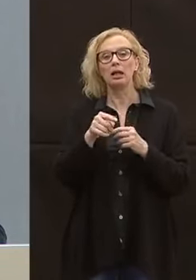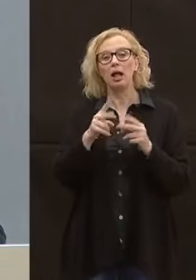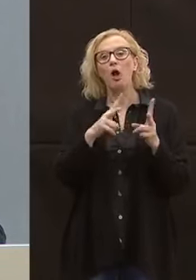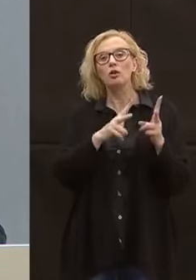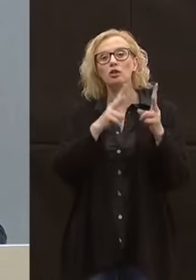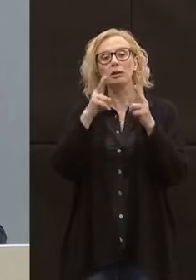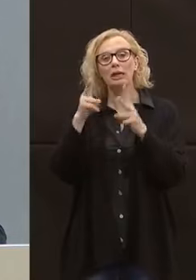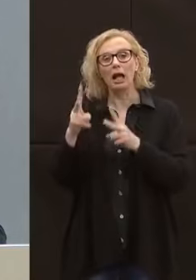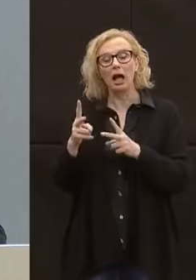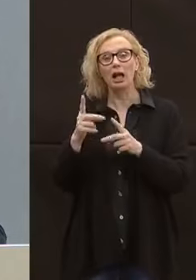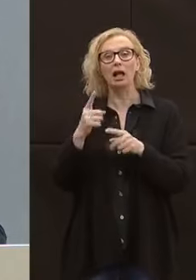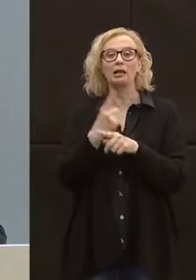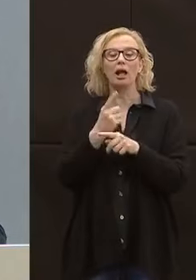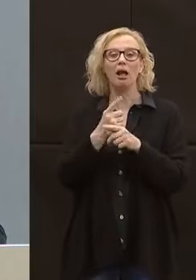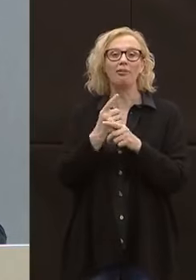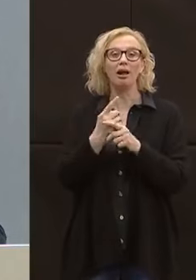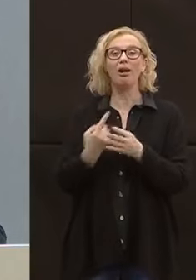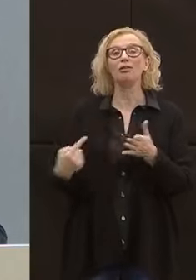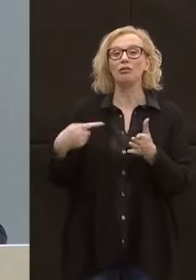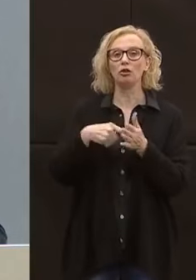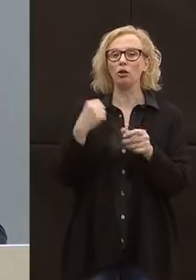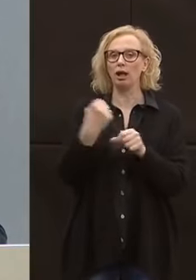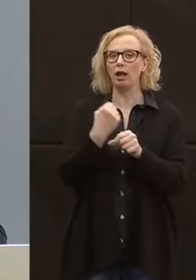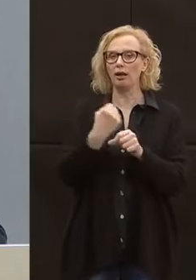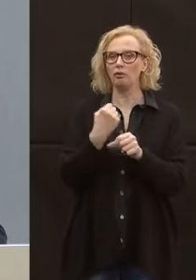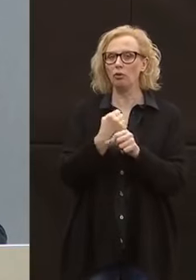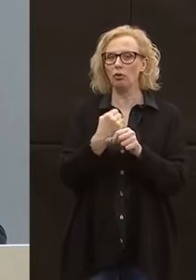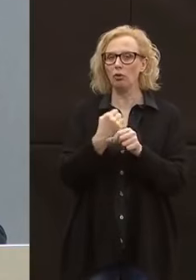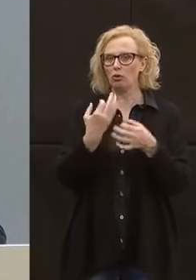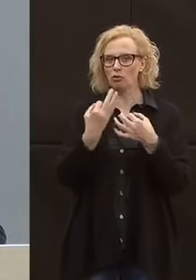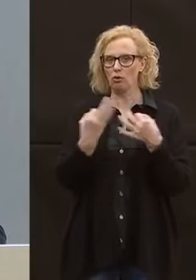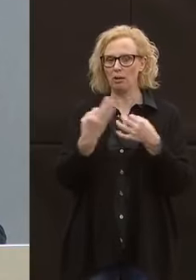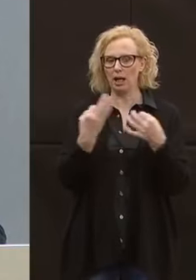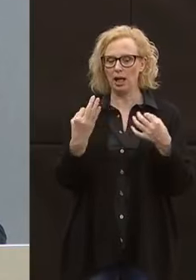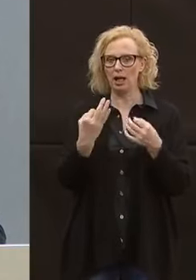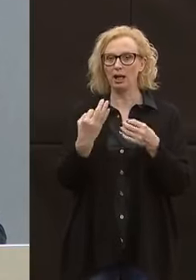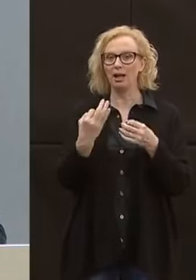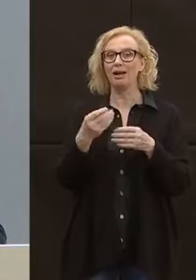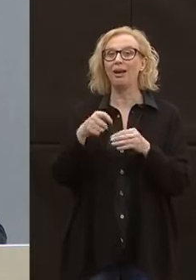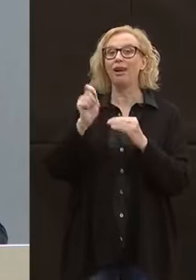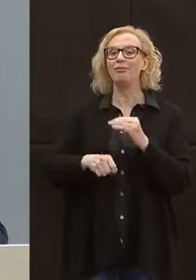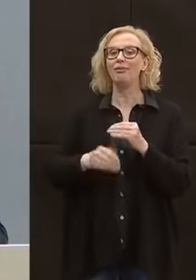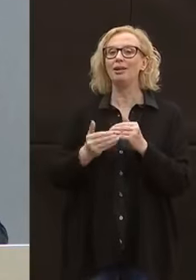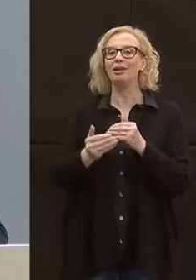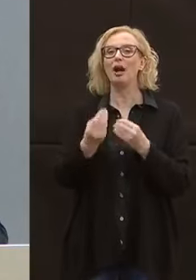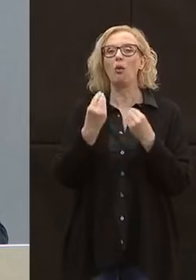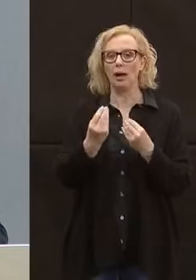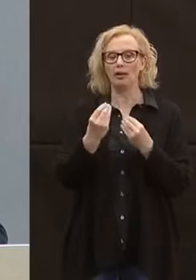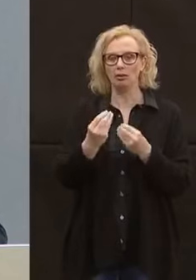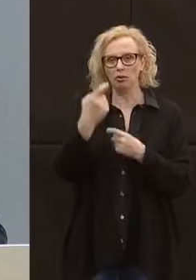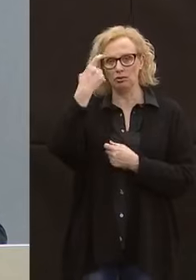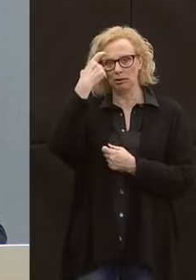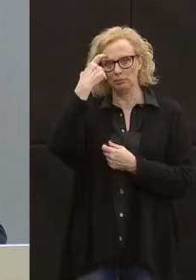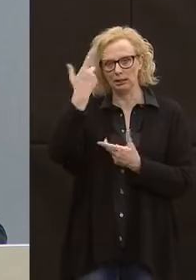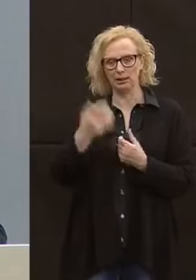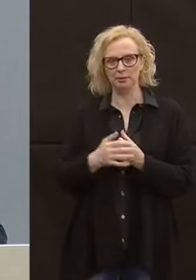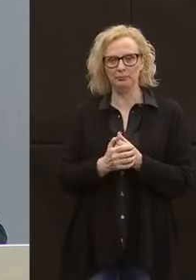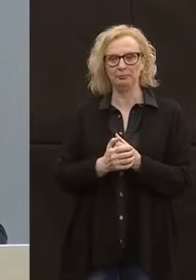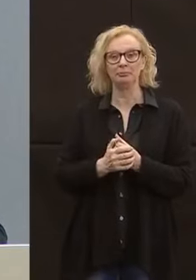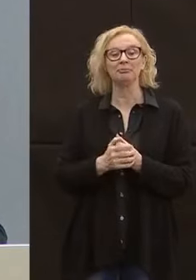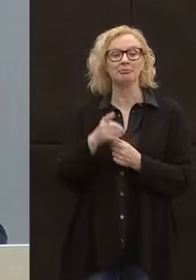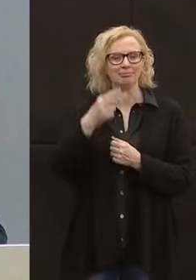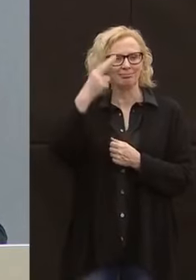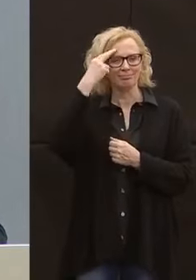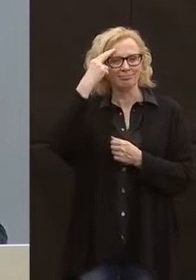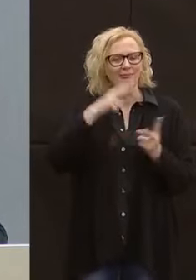sulla ripartenza, quando si potrà ricominciare quindi ad avere la normalità all'interno anche degli ospedali di Valle. Ricordiamo che l